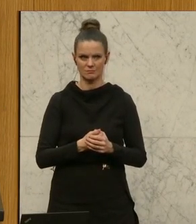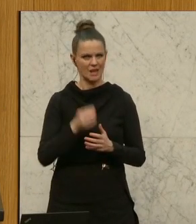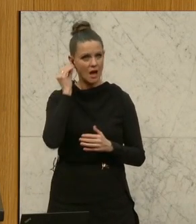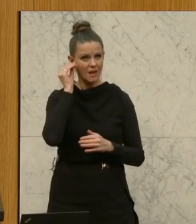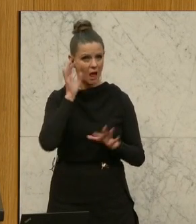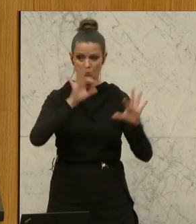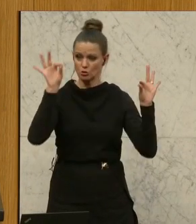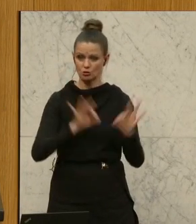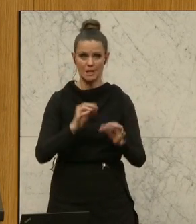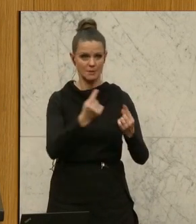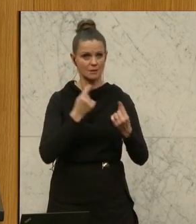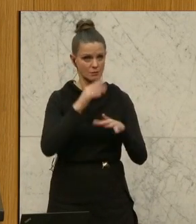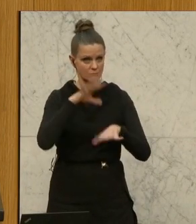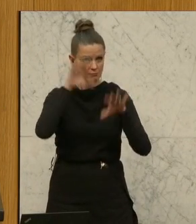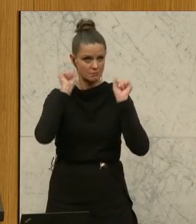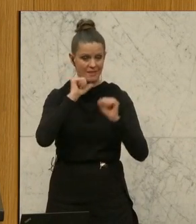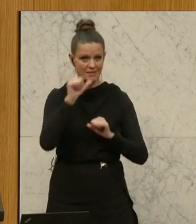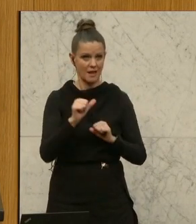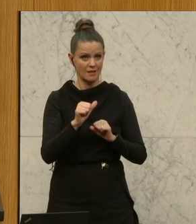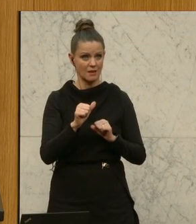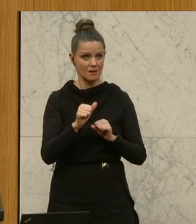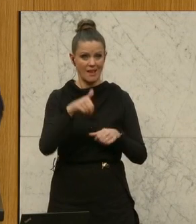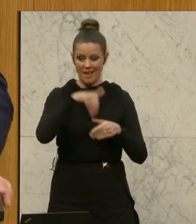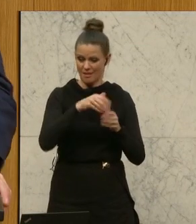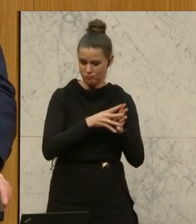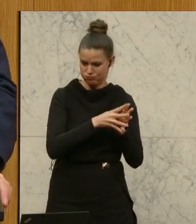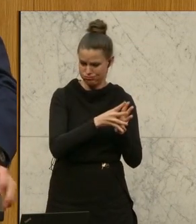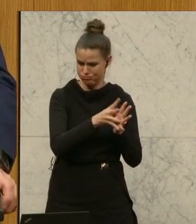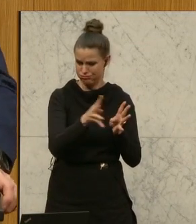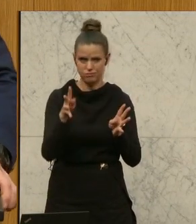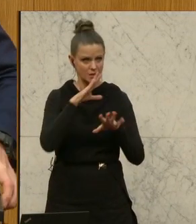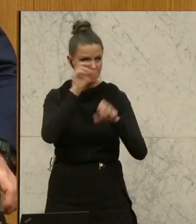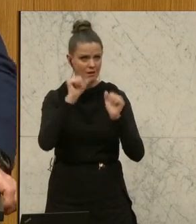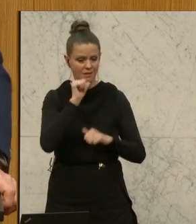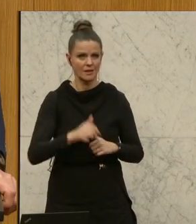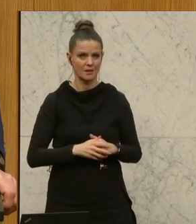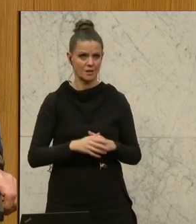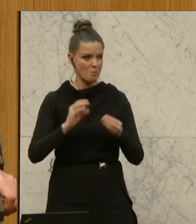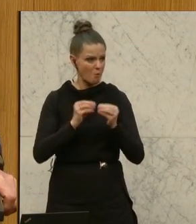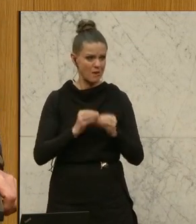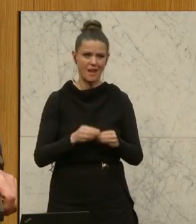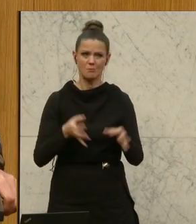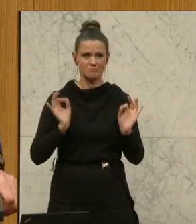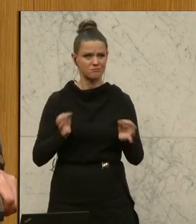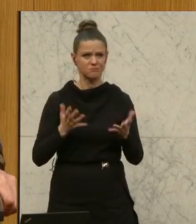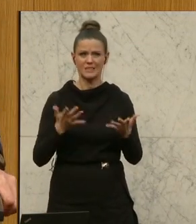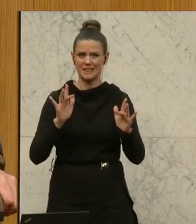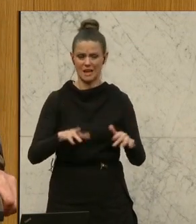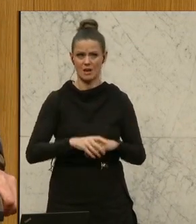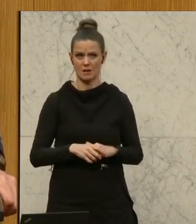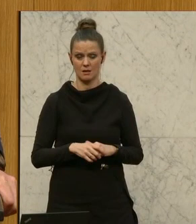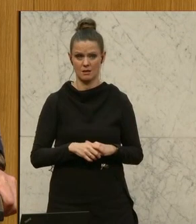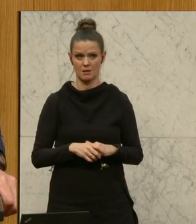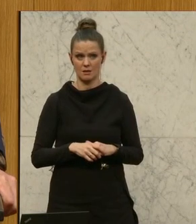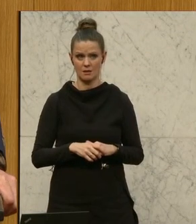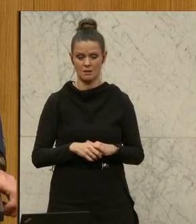nicht und Sie erkennen die Dimension dieses Problems nicht, vor dem wir hier stehen. Glauben Sie wirklich, dass das im Interesse der österreichischen Bevölkerung ist,